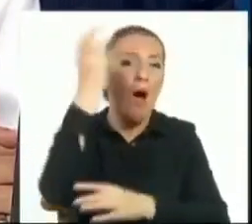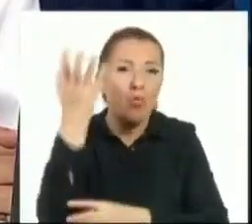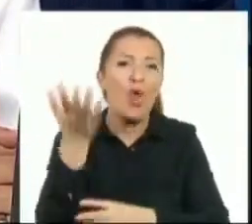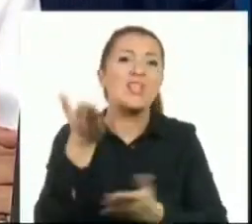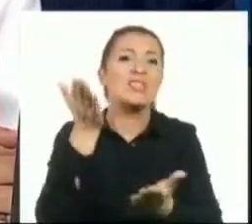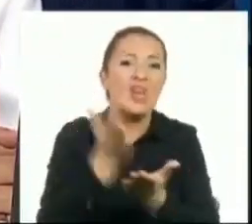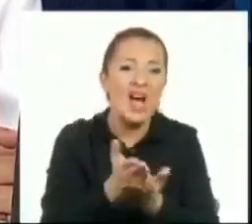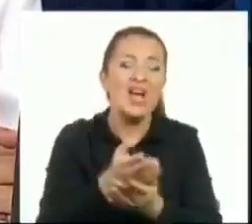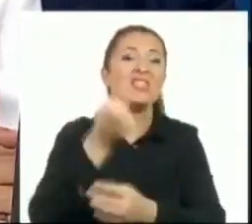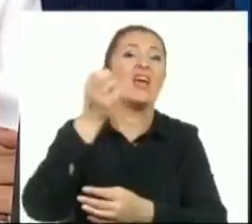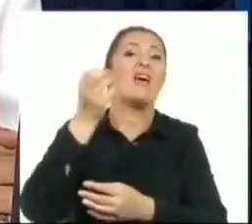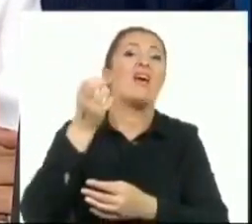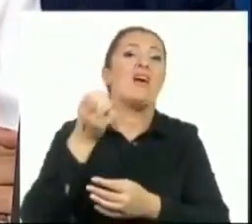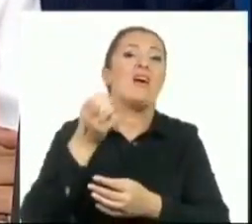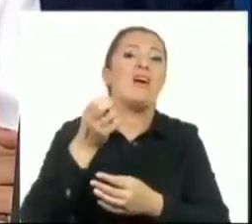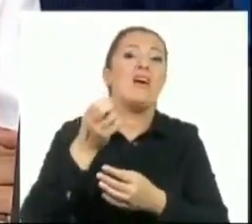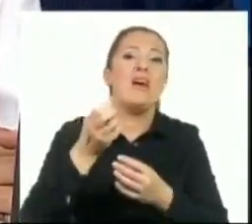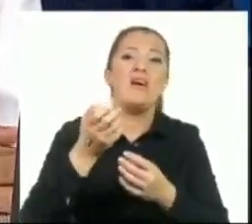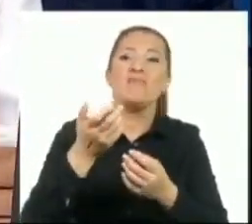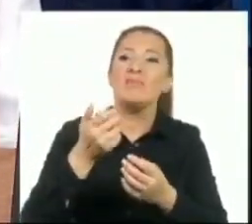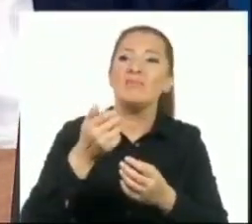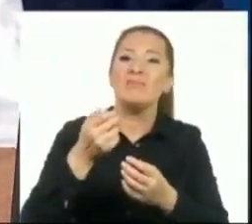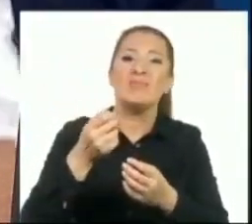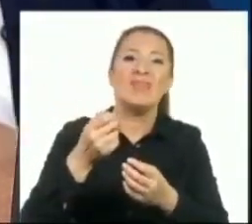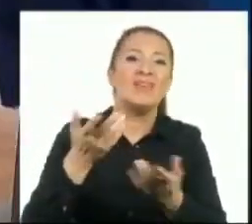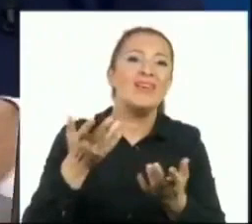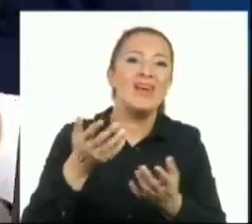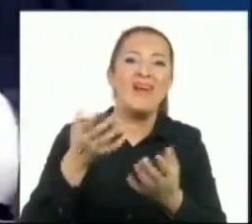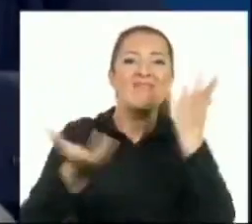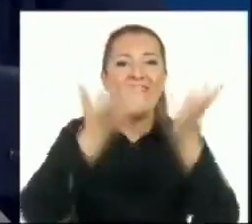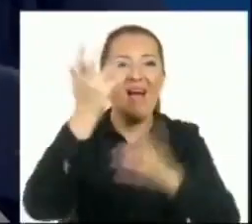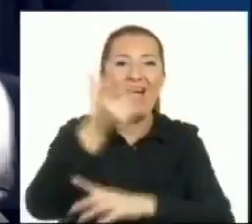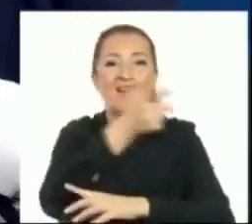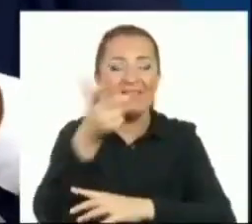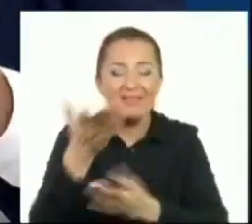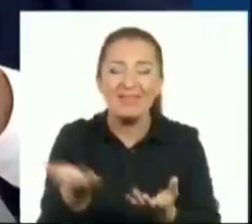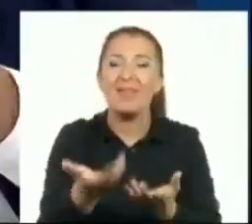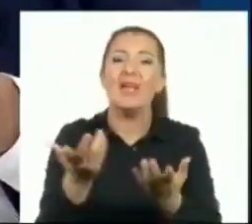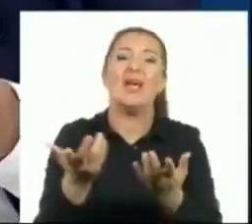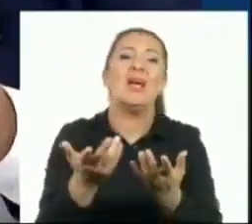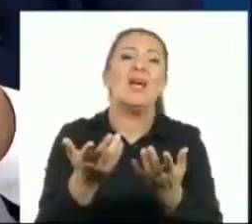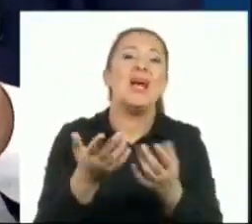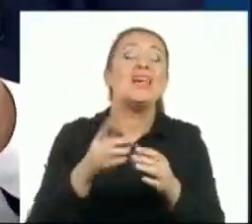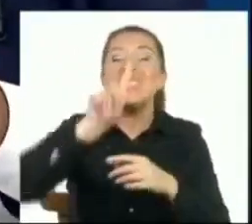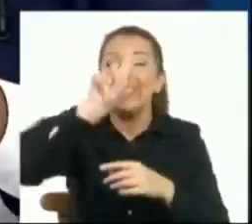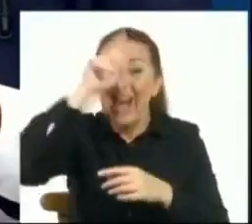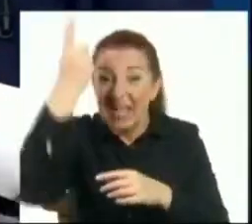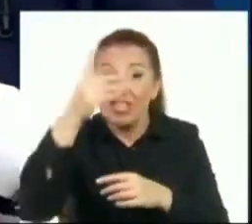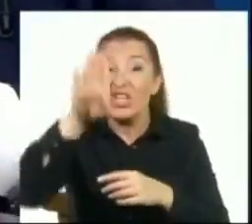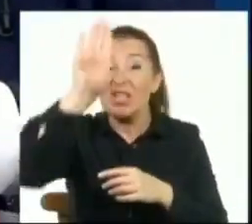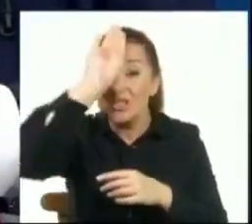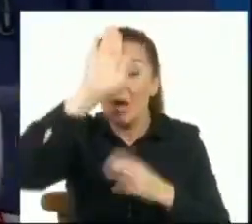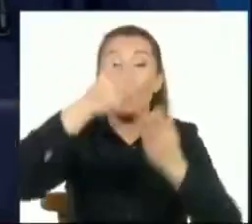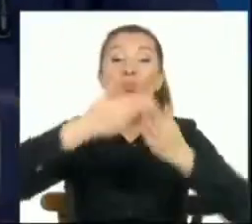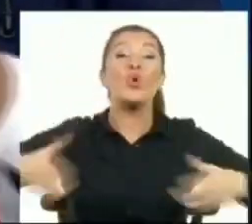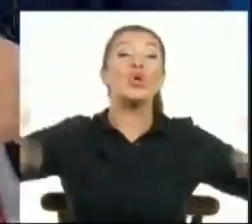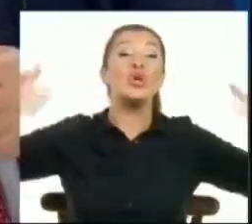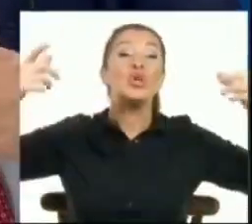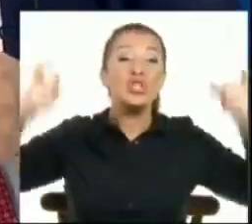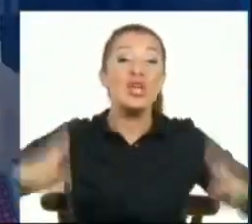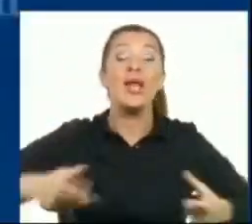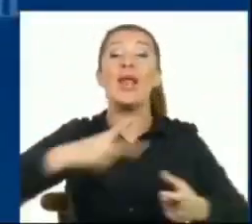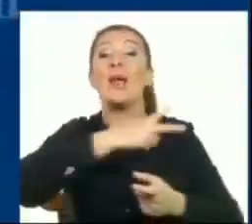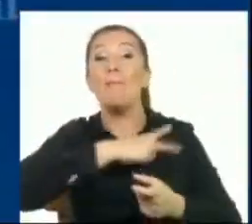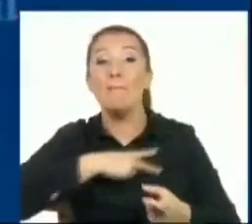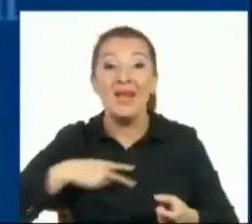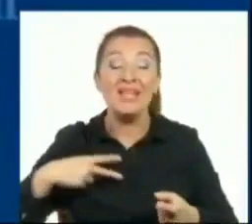İtfaiye araçlarıymış, tankermiş. Tekrar rap veriyorum. Sadece İstanbul Büyükşehir Belediyesi'ne ait.